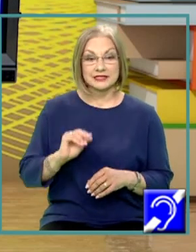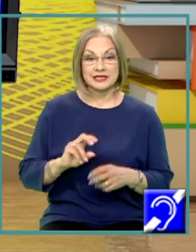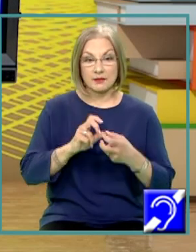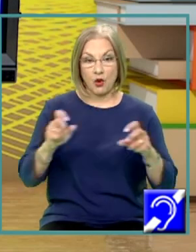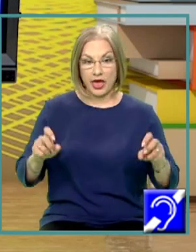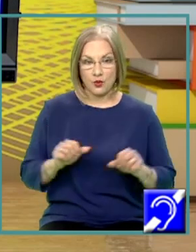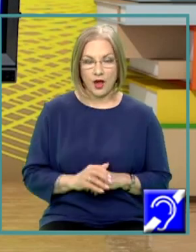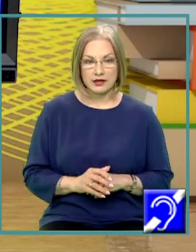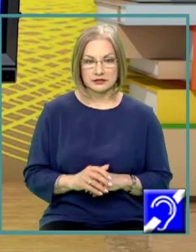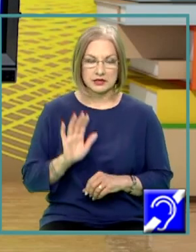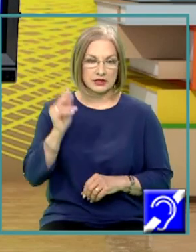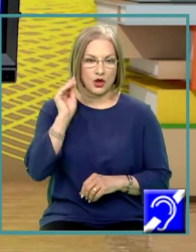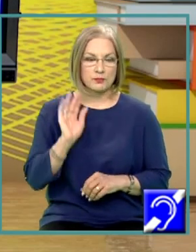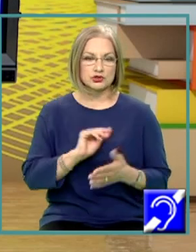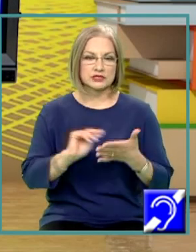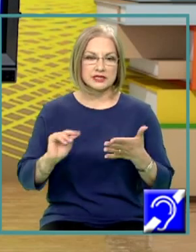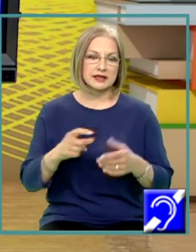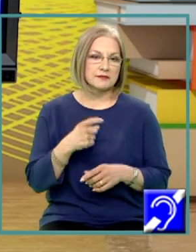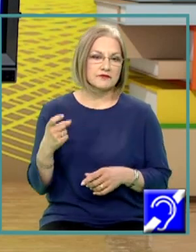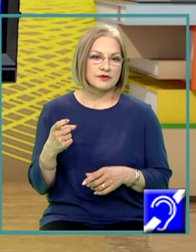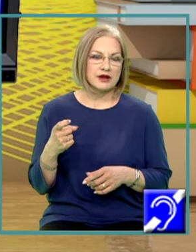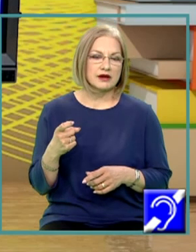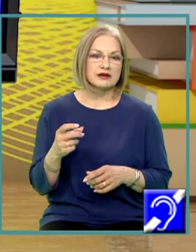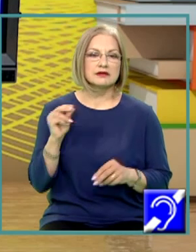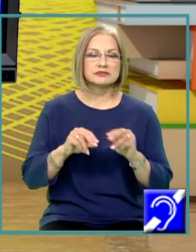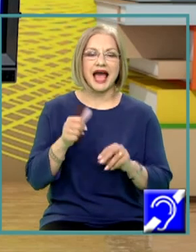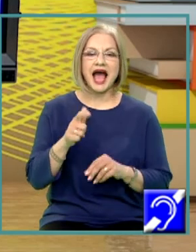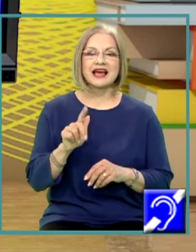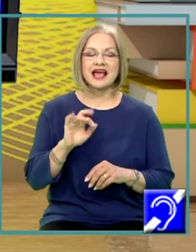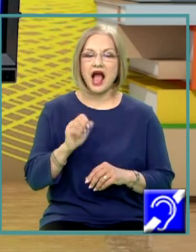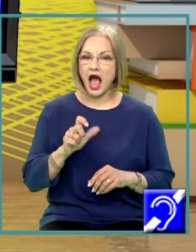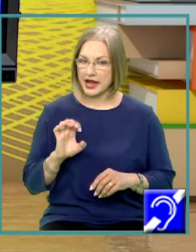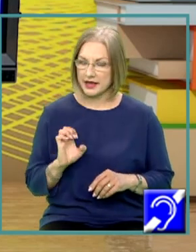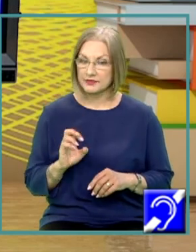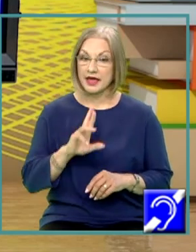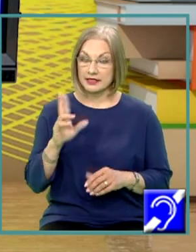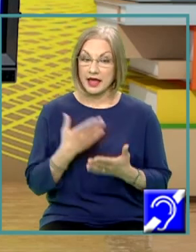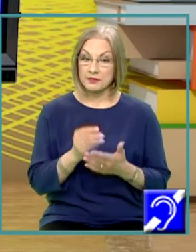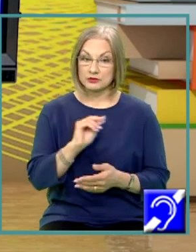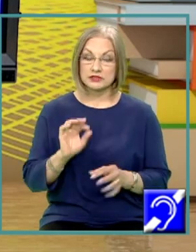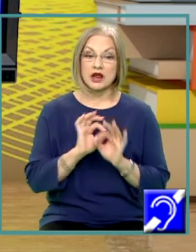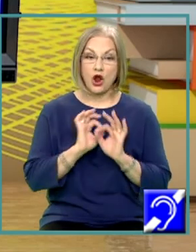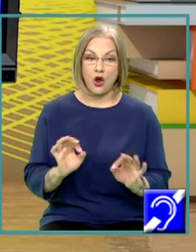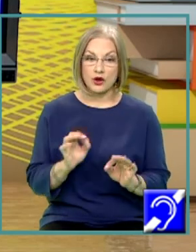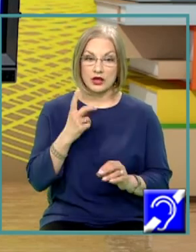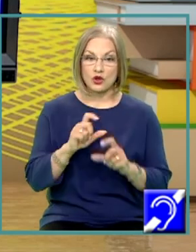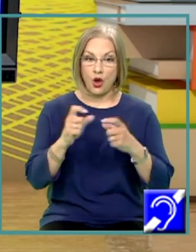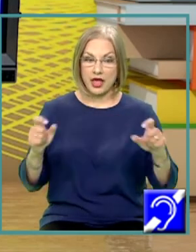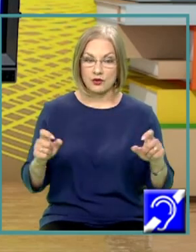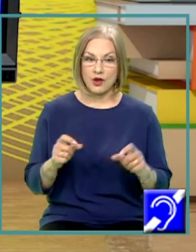de obicei o scriem fără stările de agregare. Însă, pentru a scrie corect o ecuație